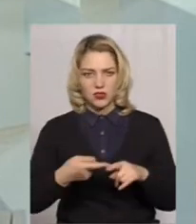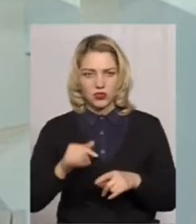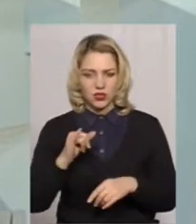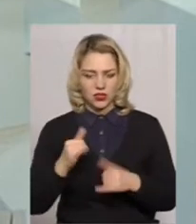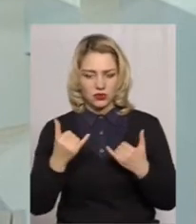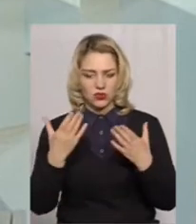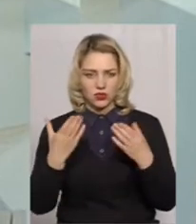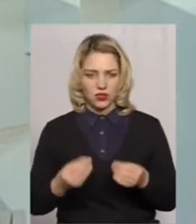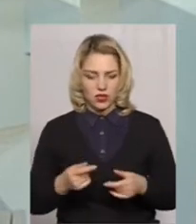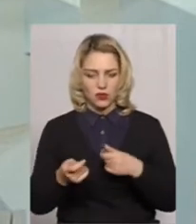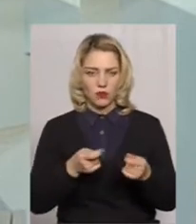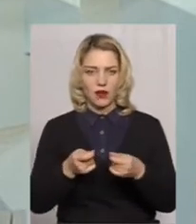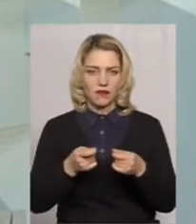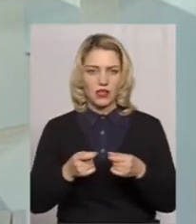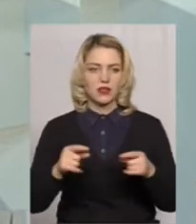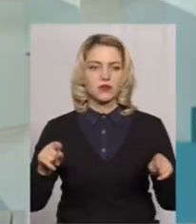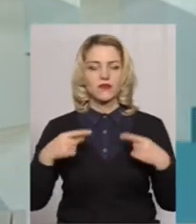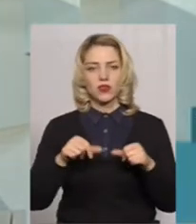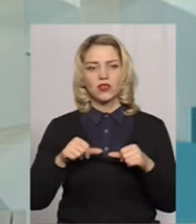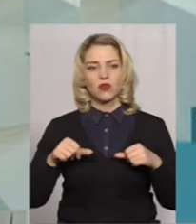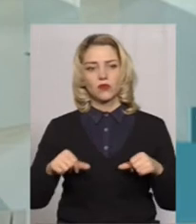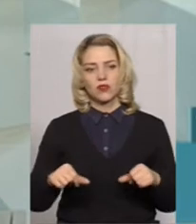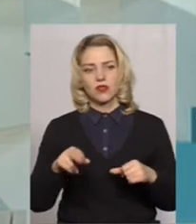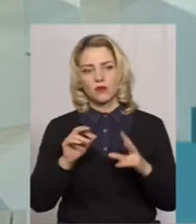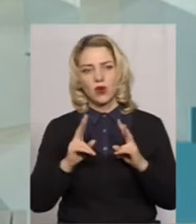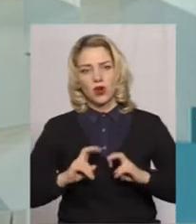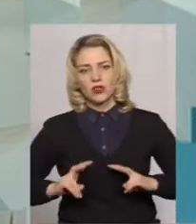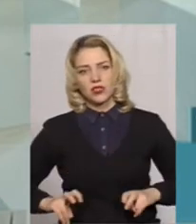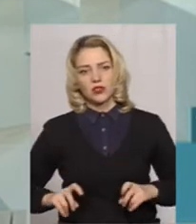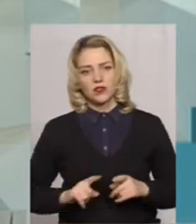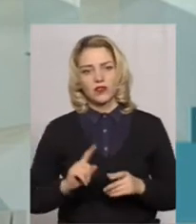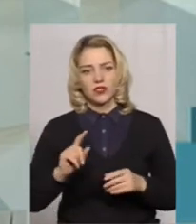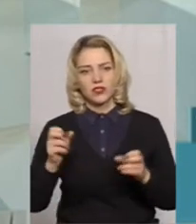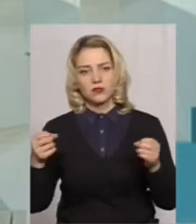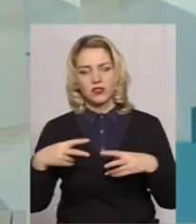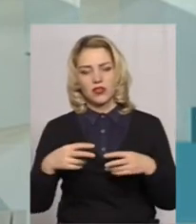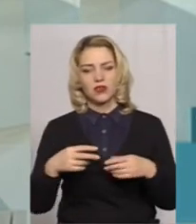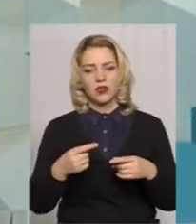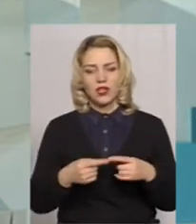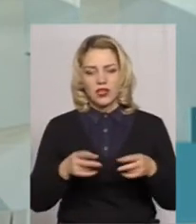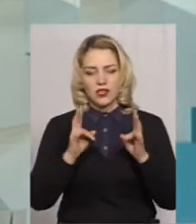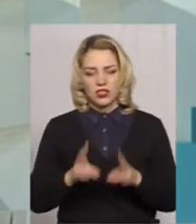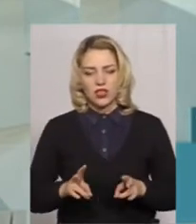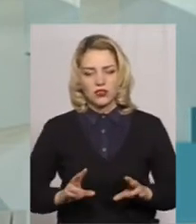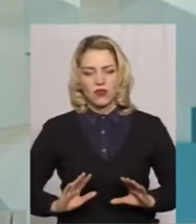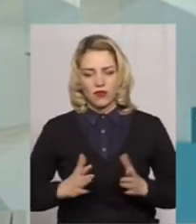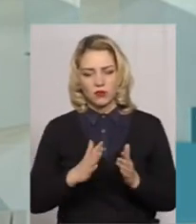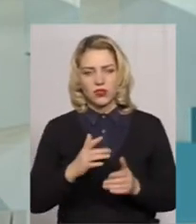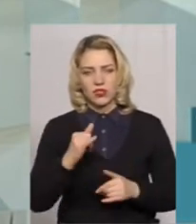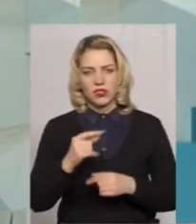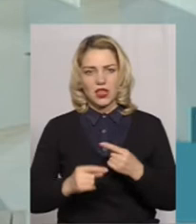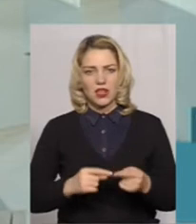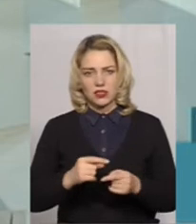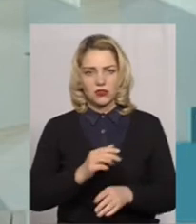сьогоднішній день управлінням створено комісію по розслідуванню спеціального нещасного випадку з смертельним наслідком,